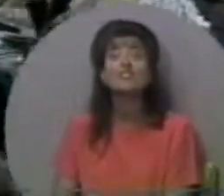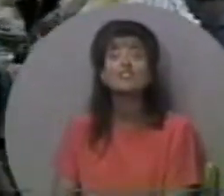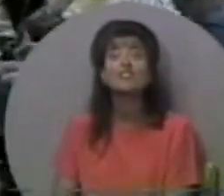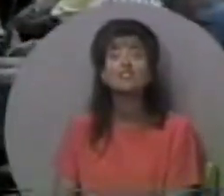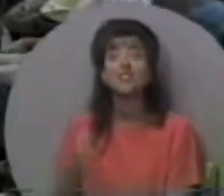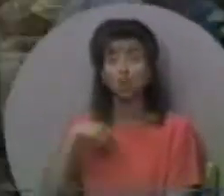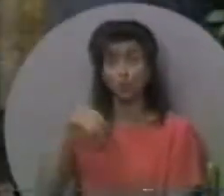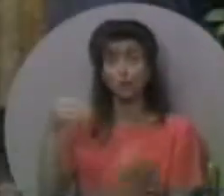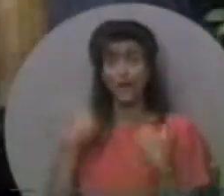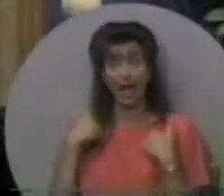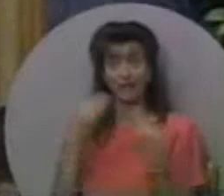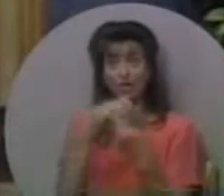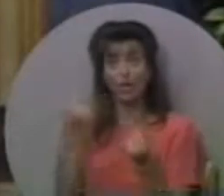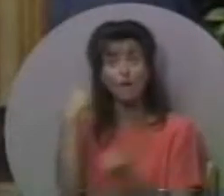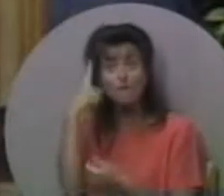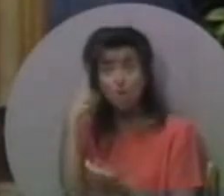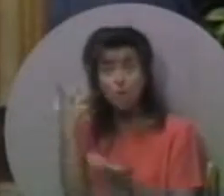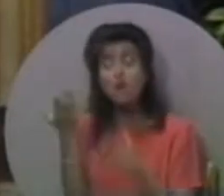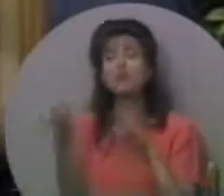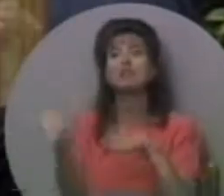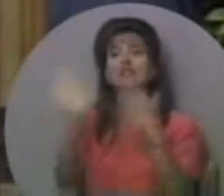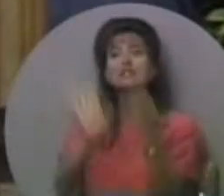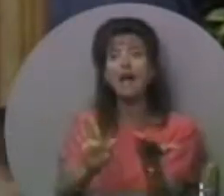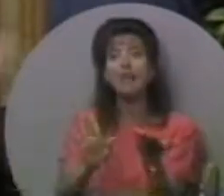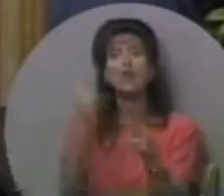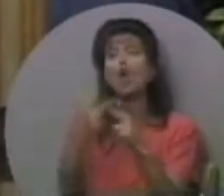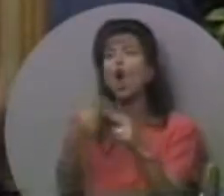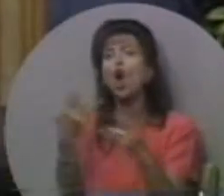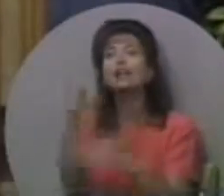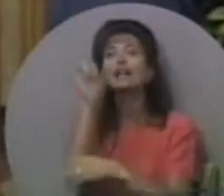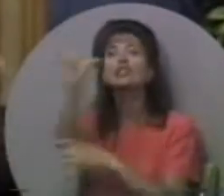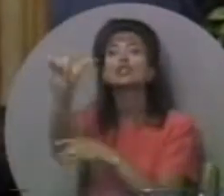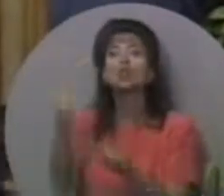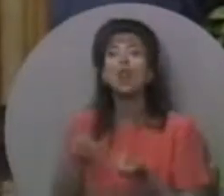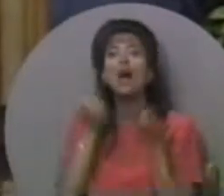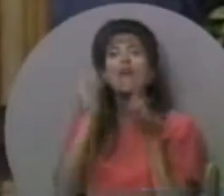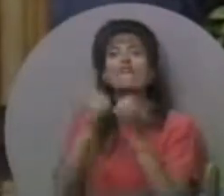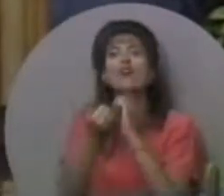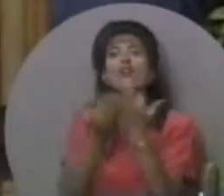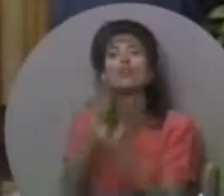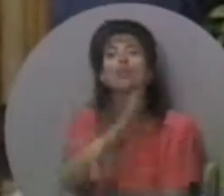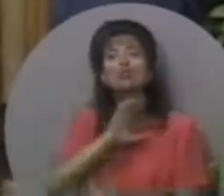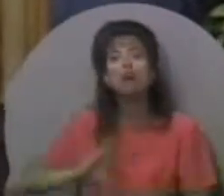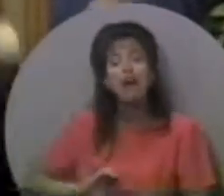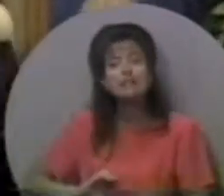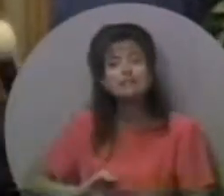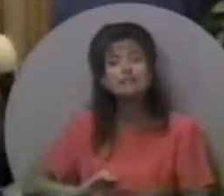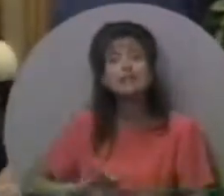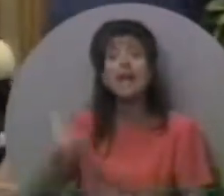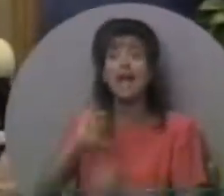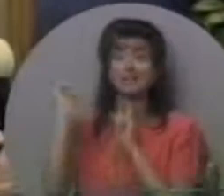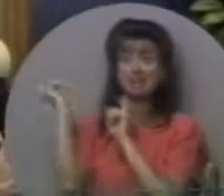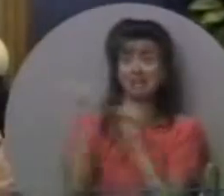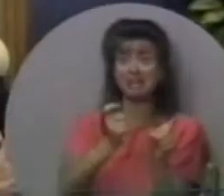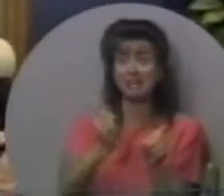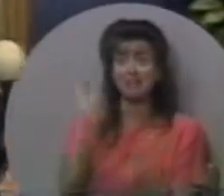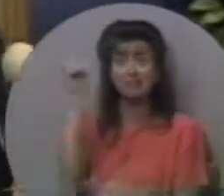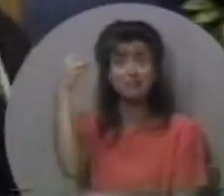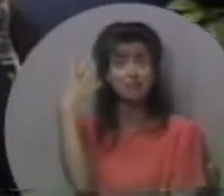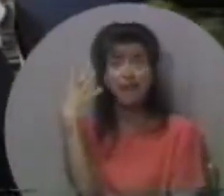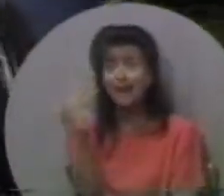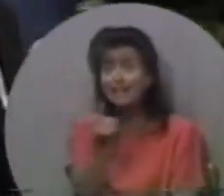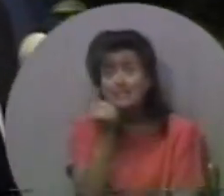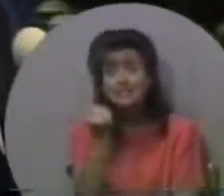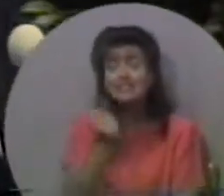Ми маємо ліки від смерті. І вони називаються вічне життя через Христа, як дар